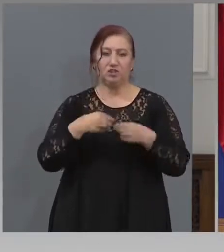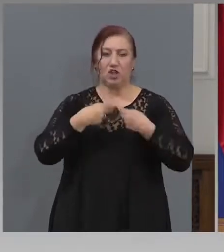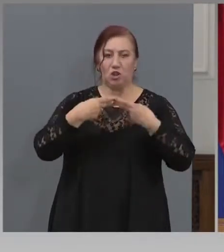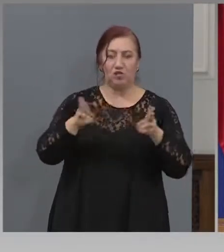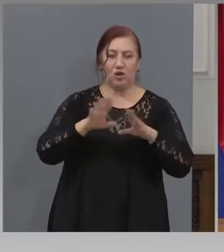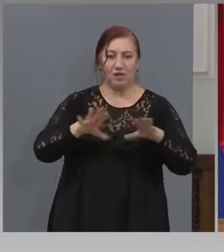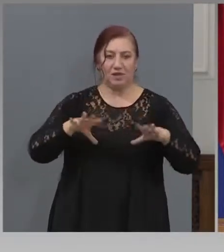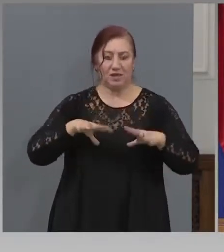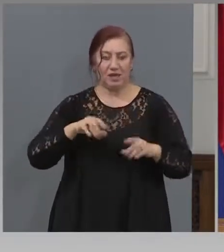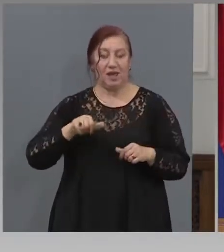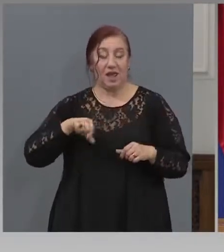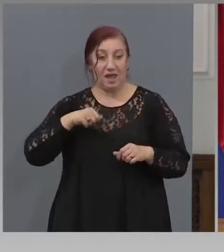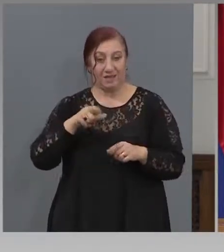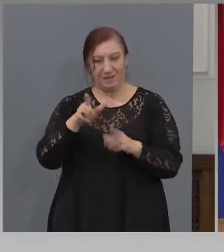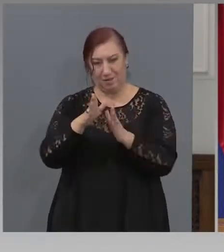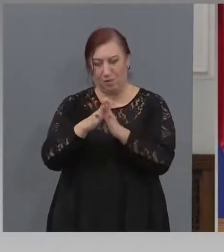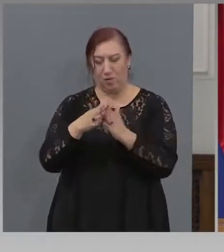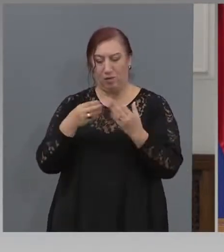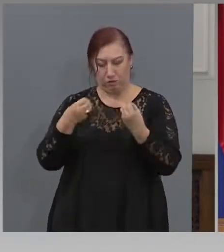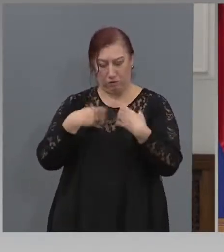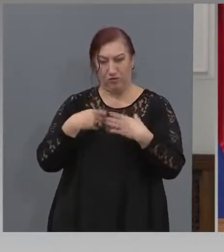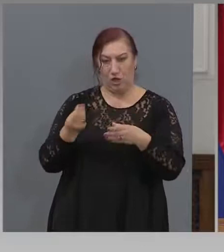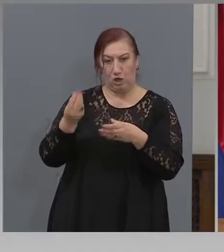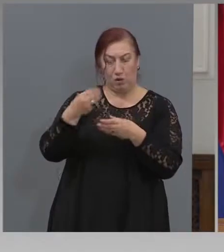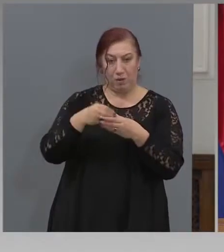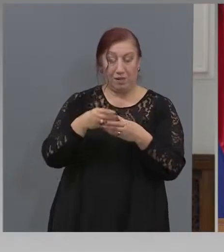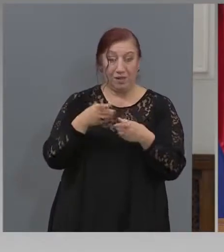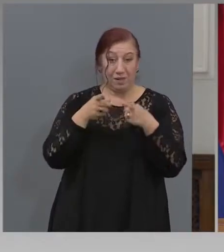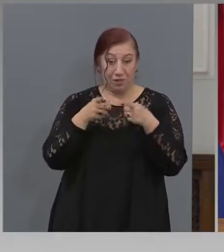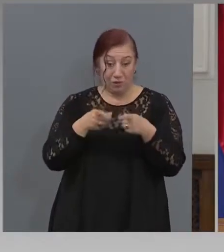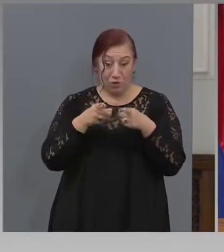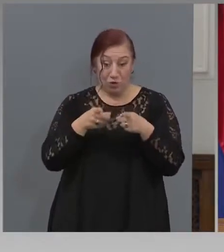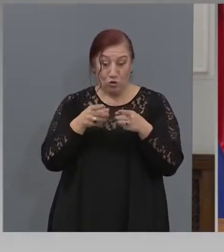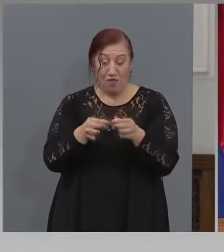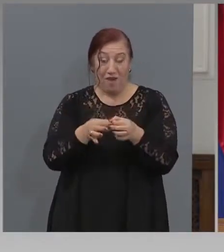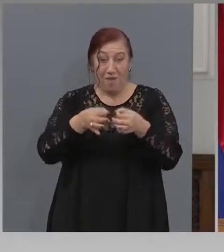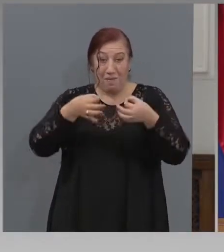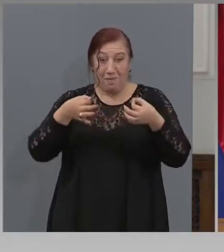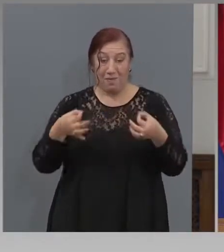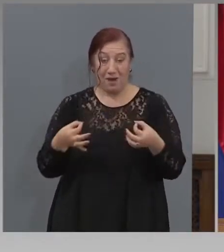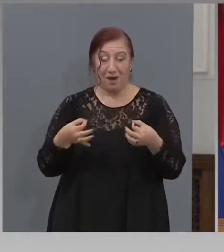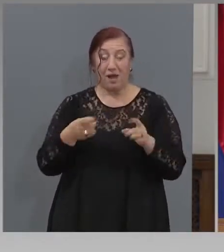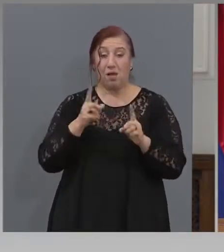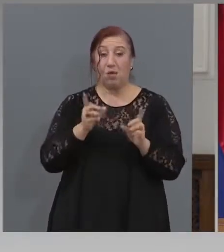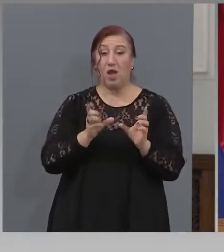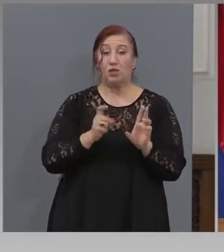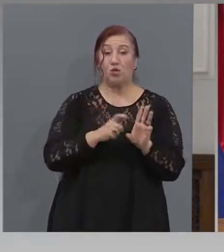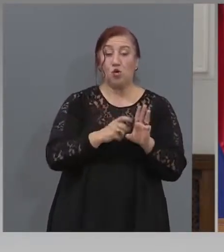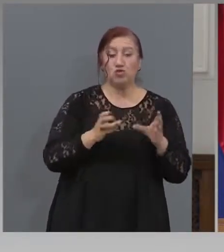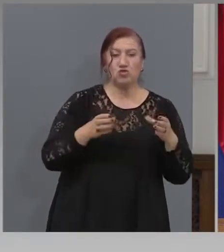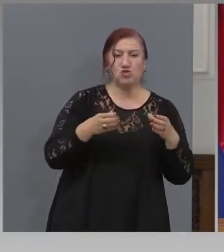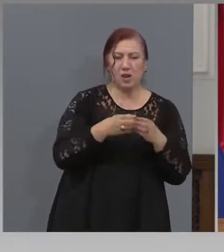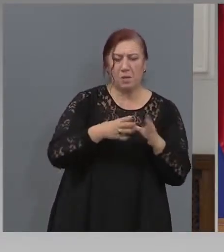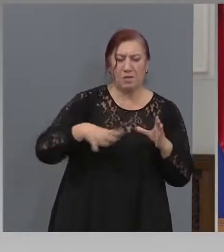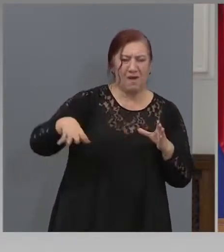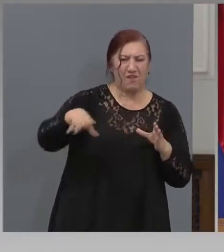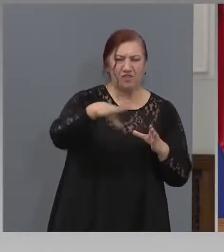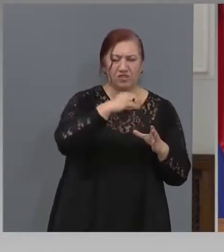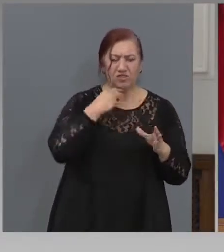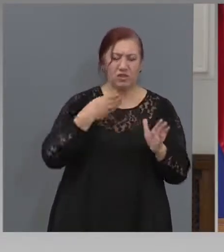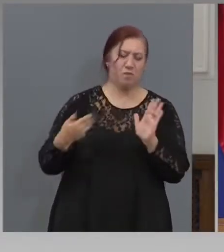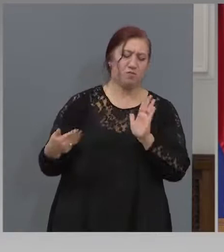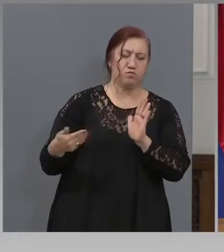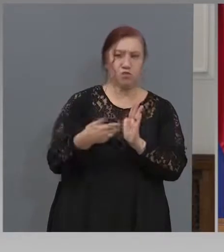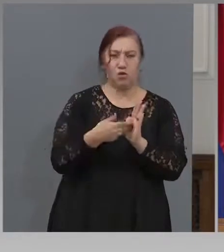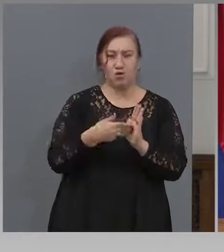връзка с... Ако ми позволиш. Да, разбери. Това е мярка, която щаба беше категорично против. И